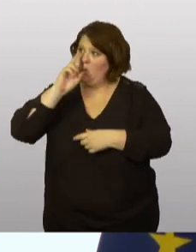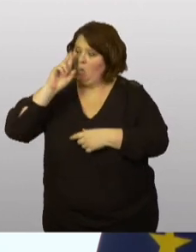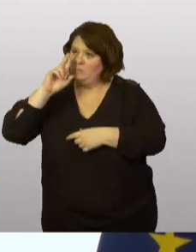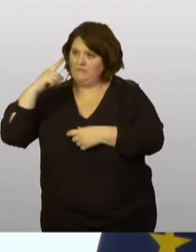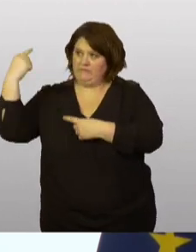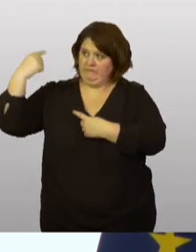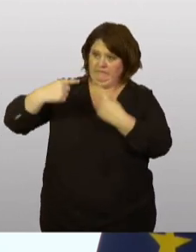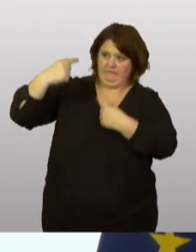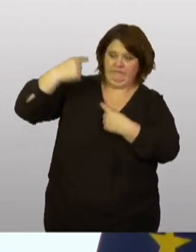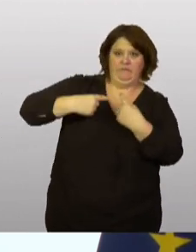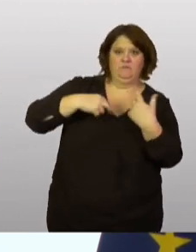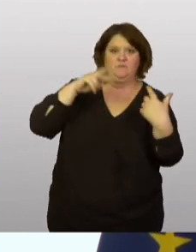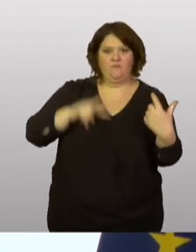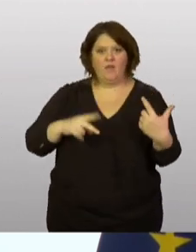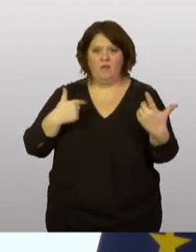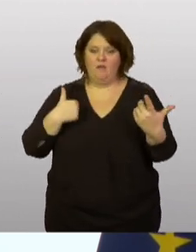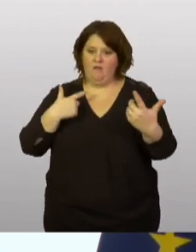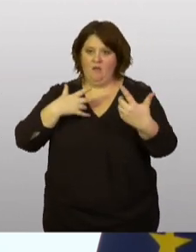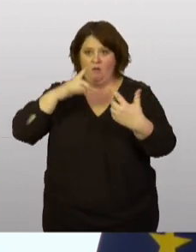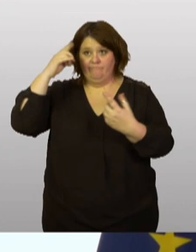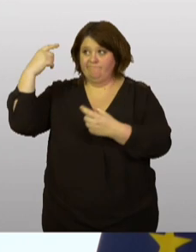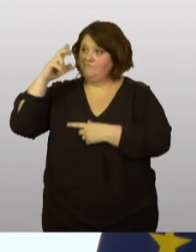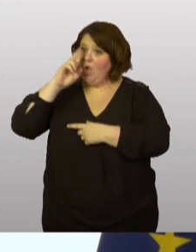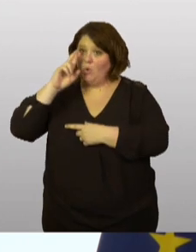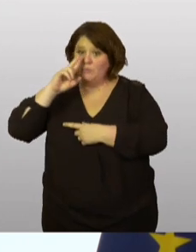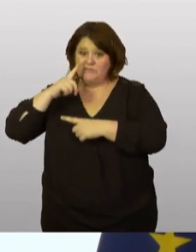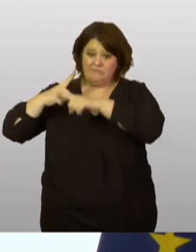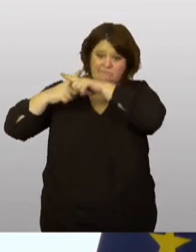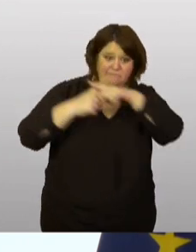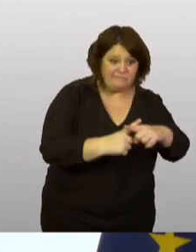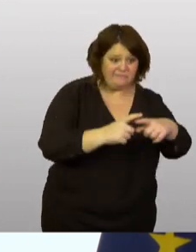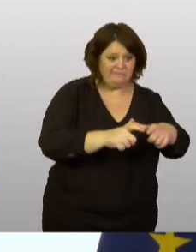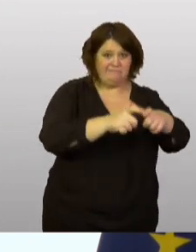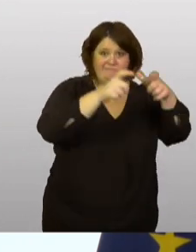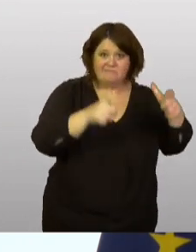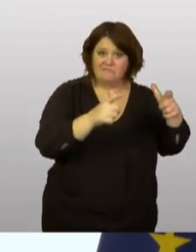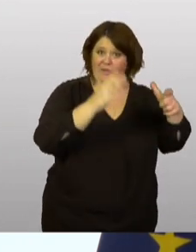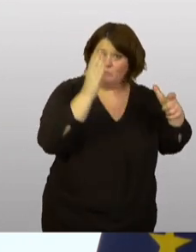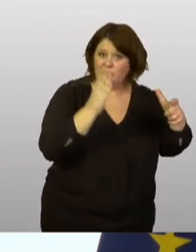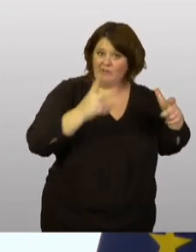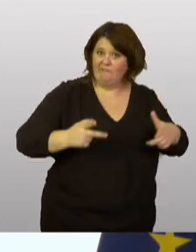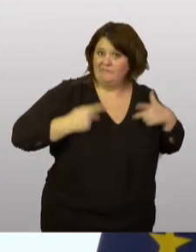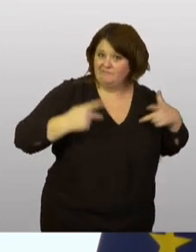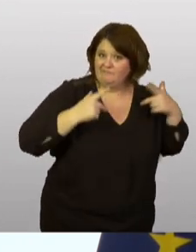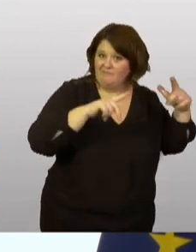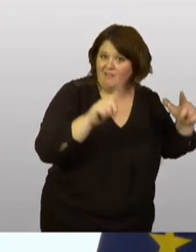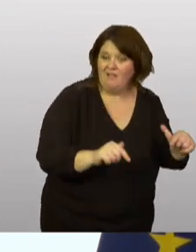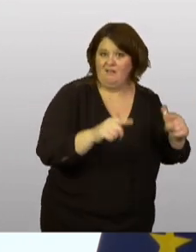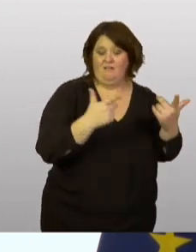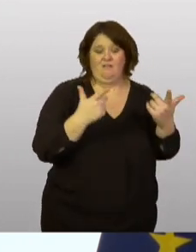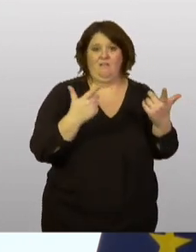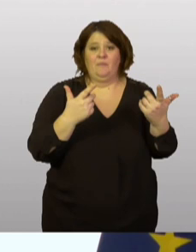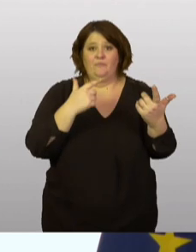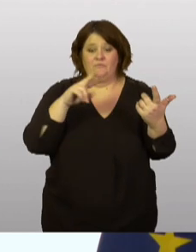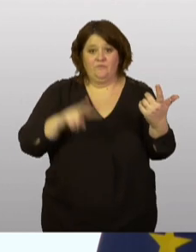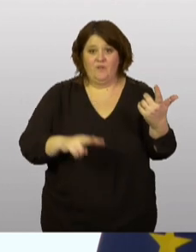Russie qui cible l'infrastructure critique, le nombre